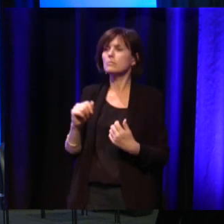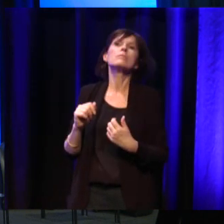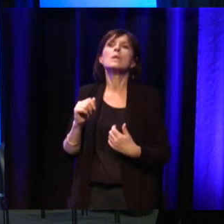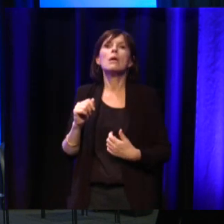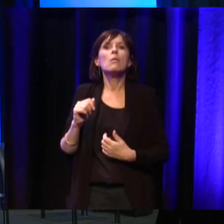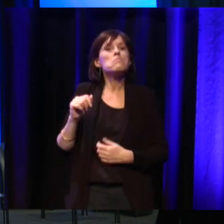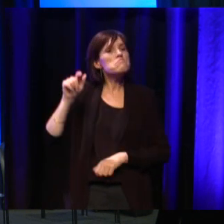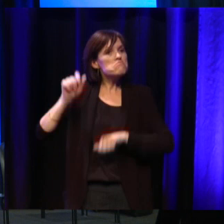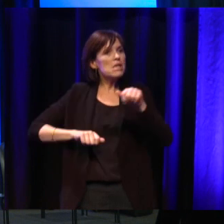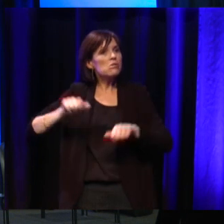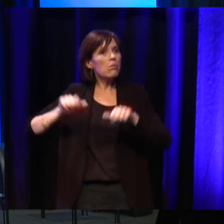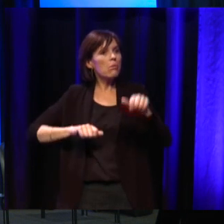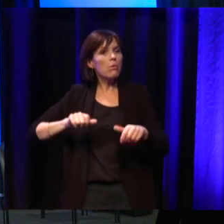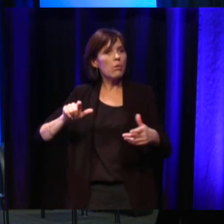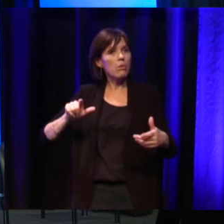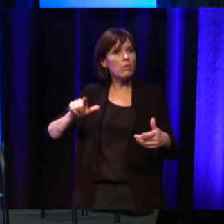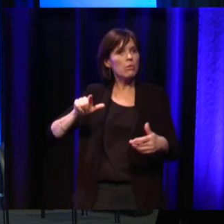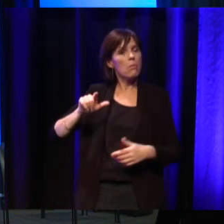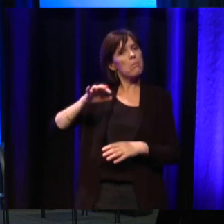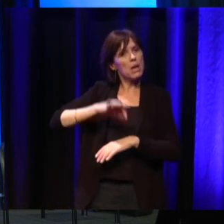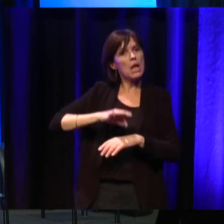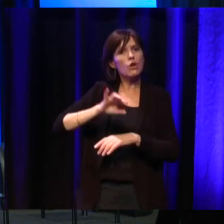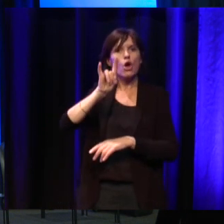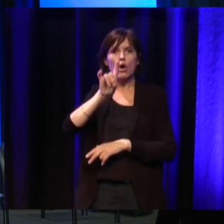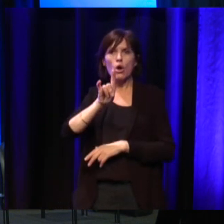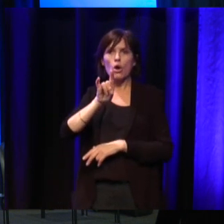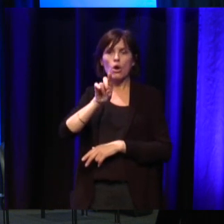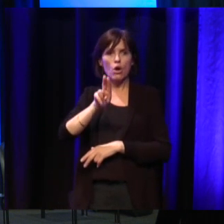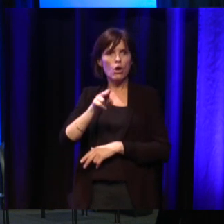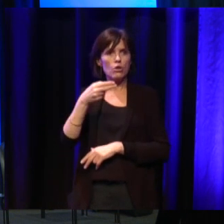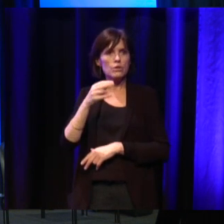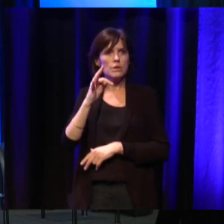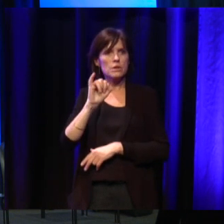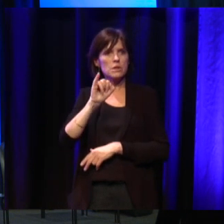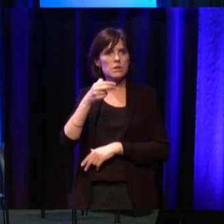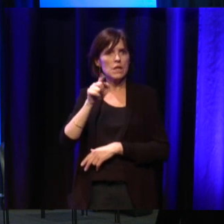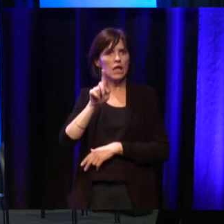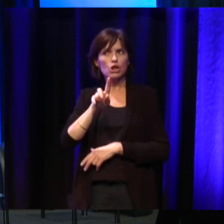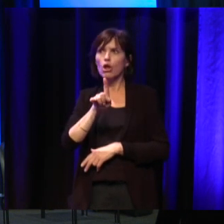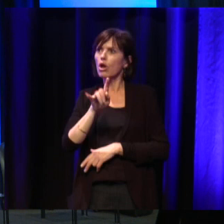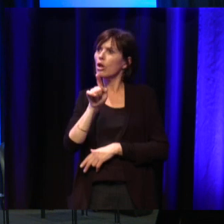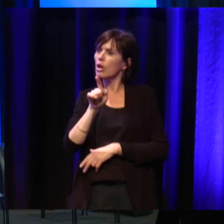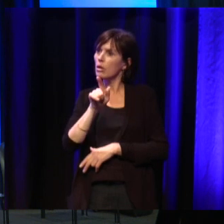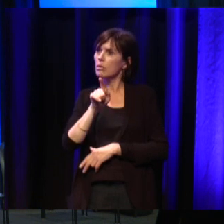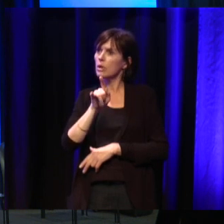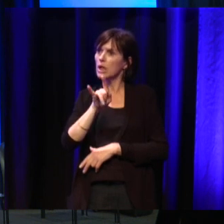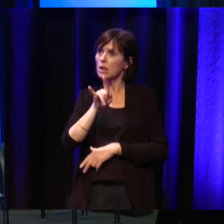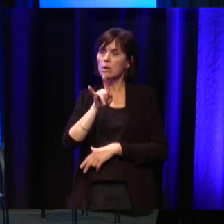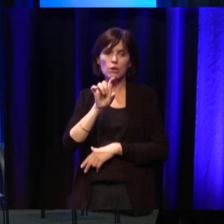a emmené 20 personnes voir le pape François, François, François, pardon, c'est ça, oui, François,